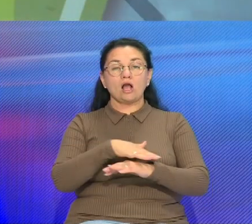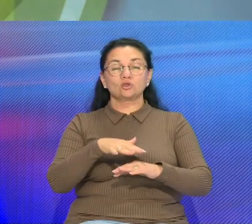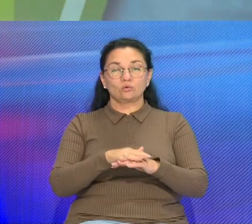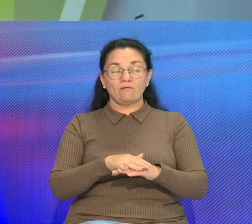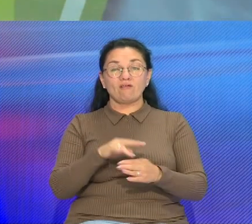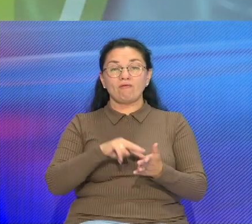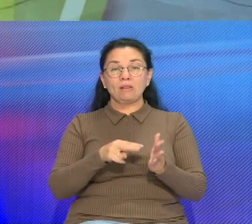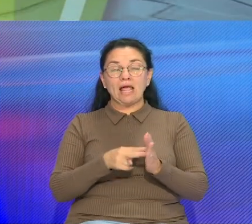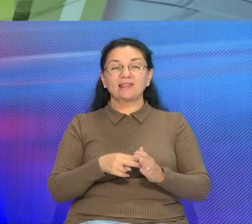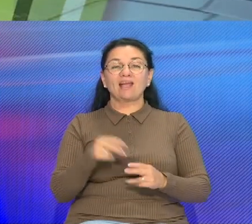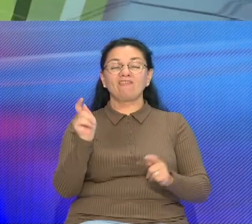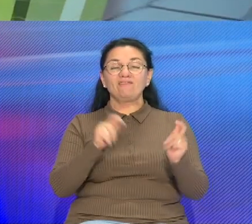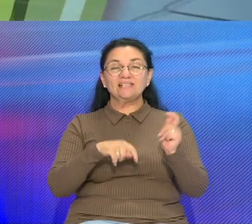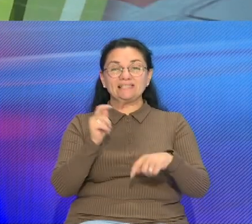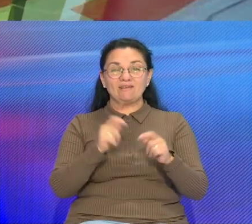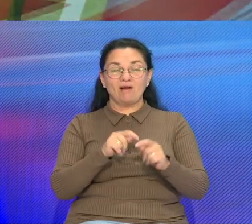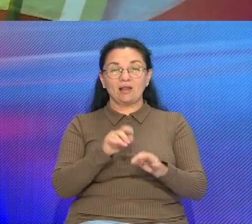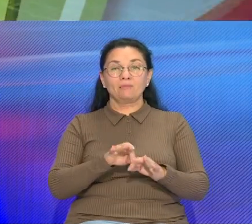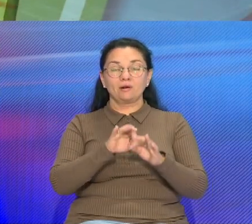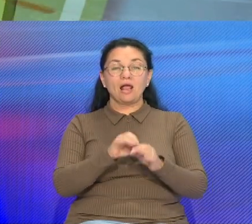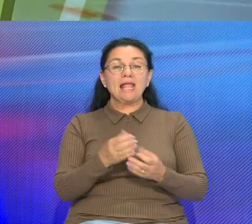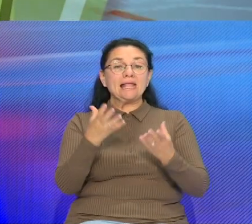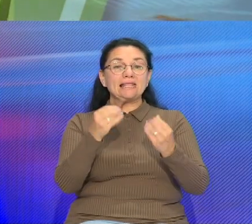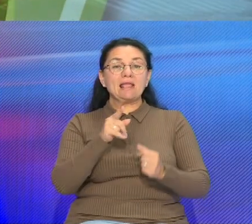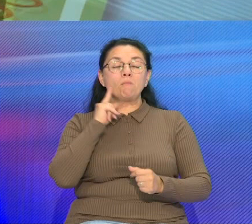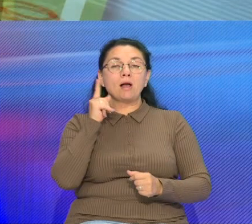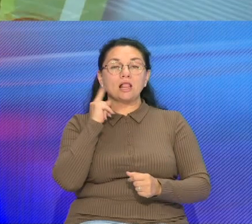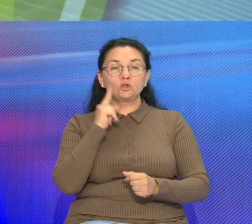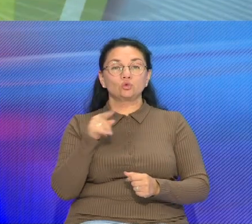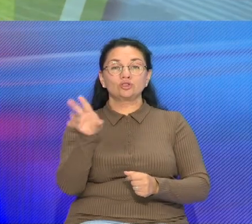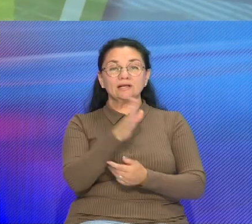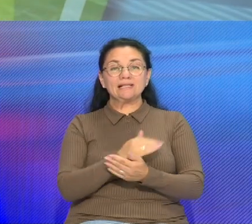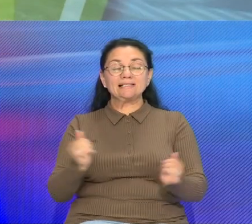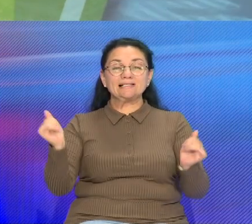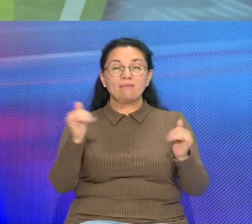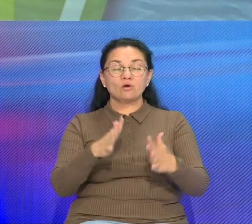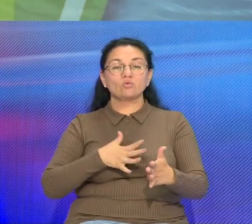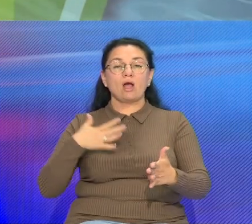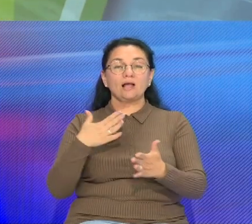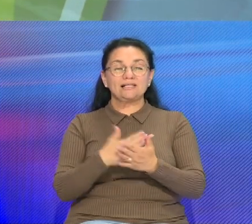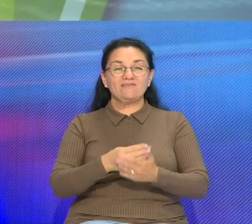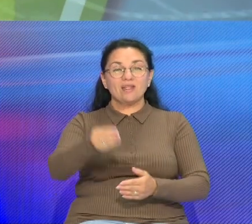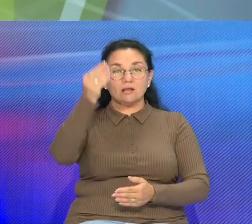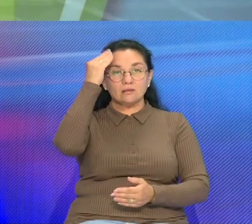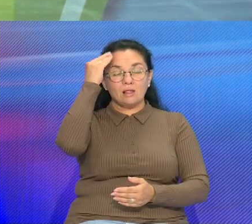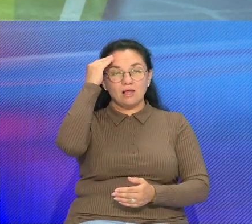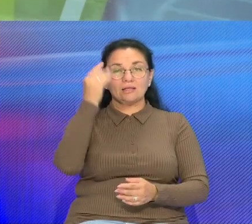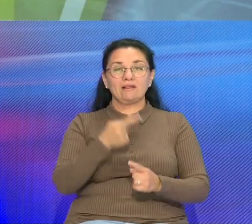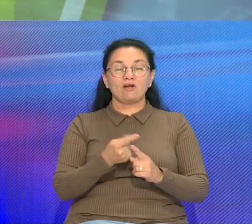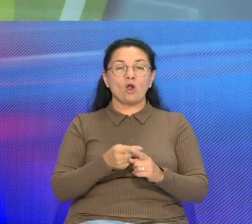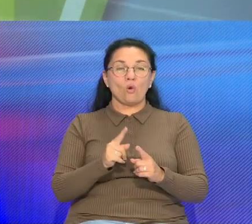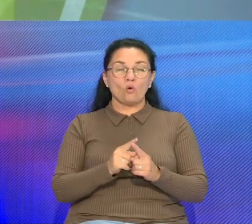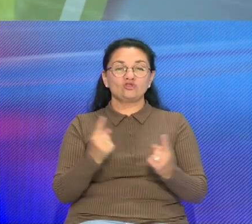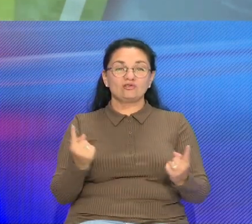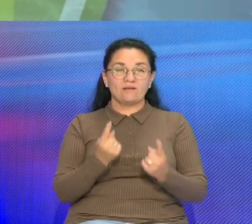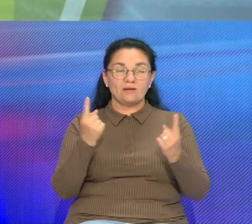рамках фестивалю 20 раз пройдут Дни молодые Я не зберутся тысячи активных, талиновитых и кроативных работ из всей